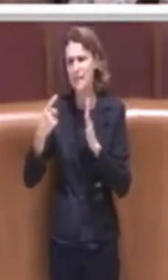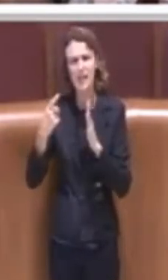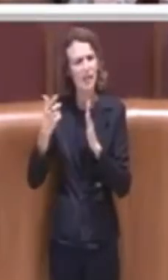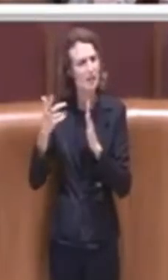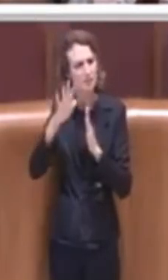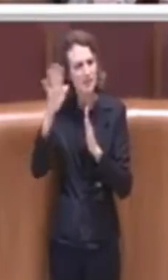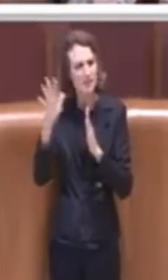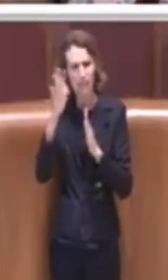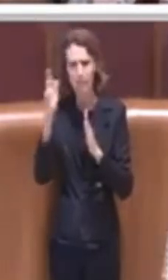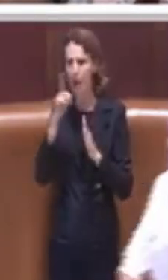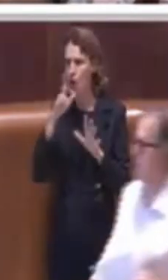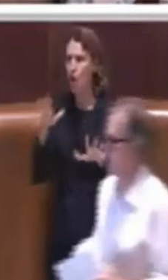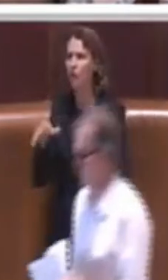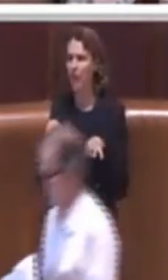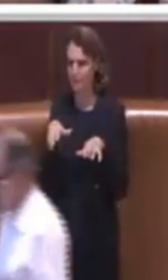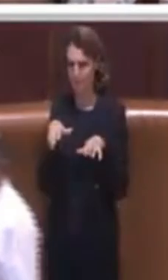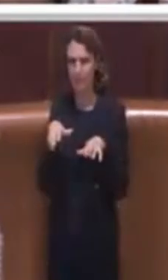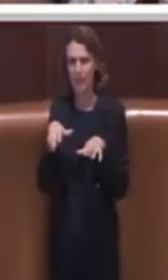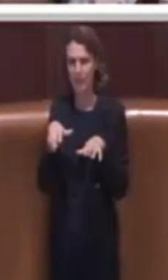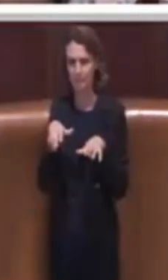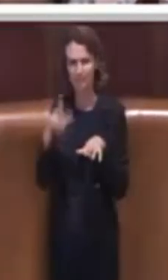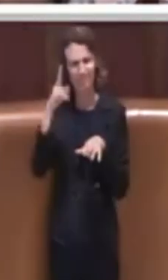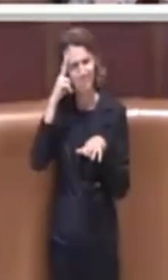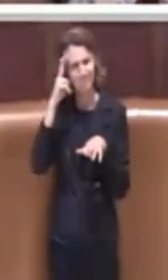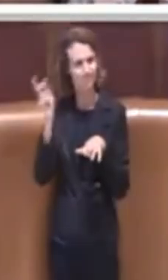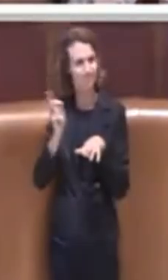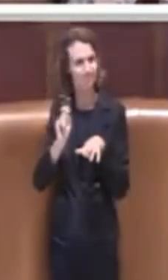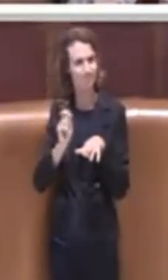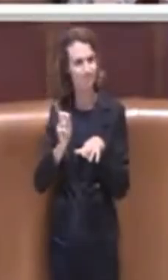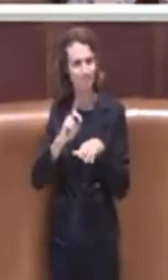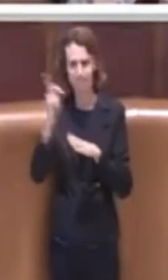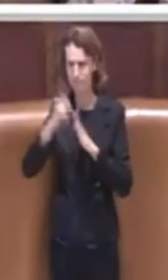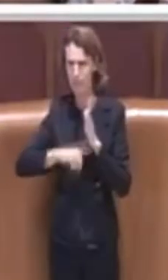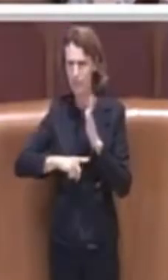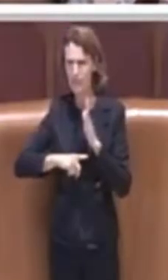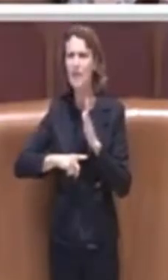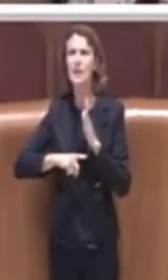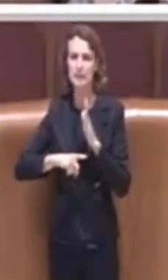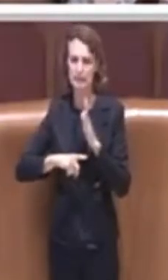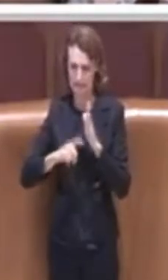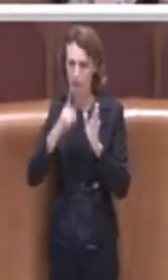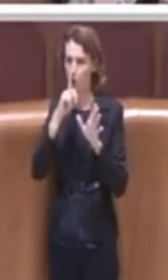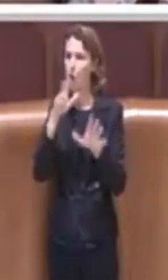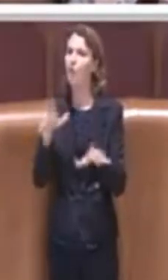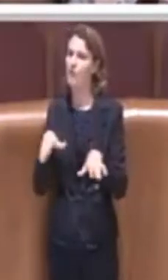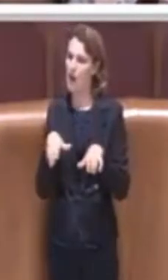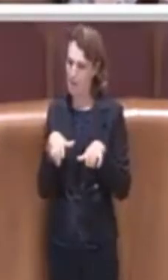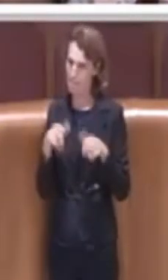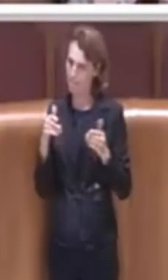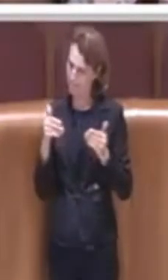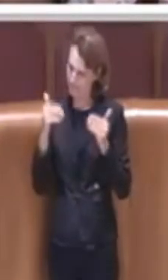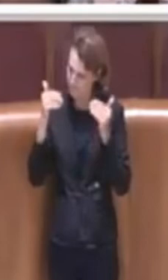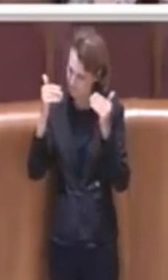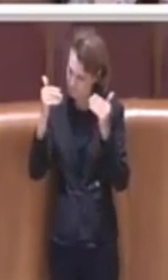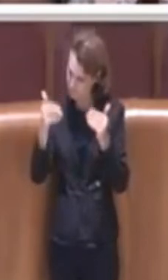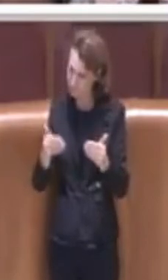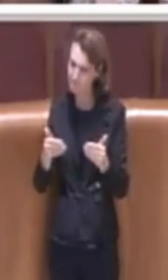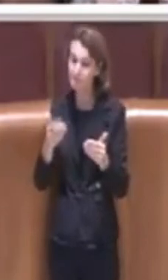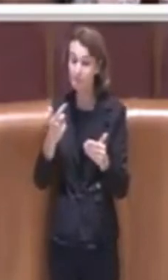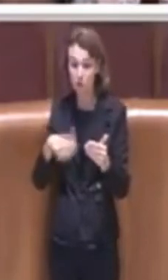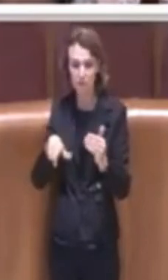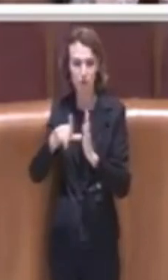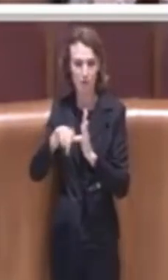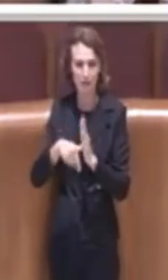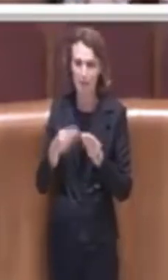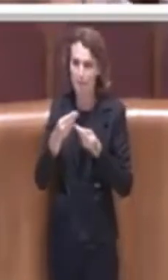pare, ora non me lo ricordo il mese di novembre esattamente, proprio per dare il tempo